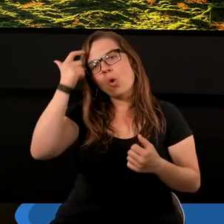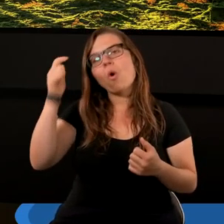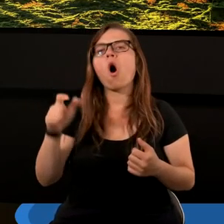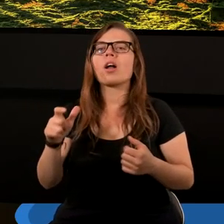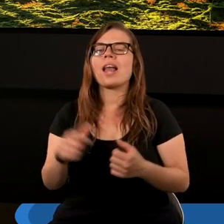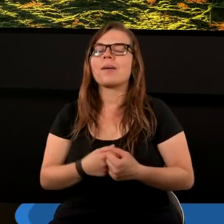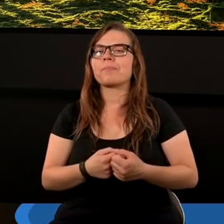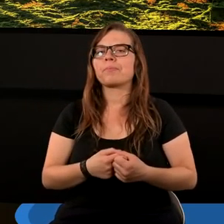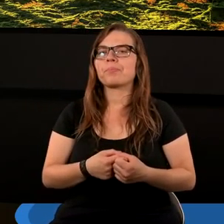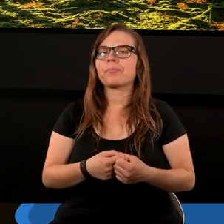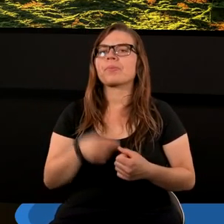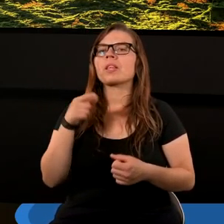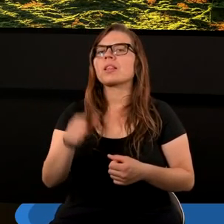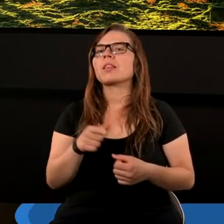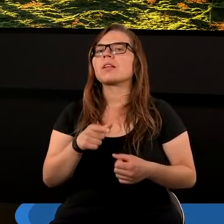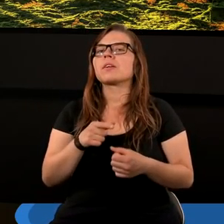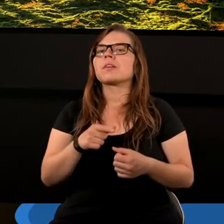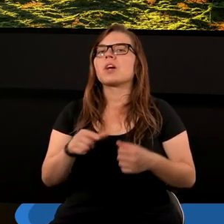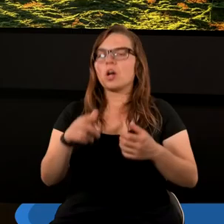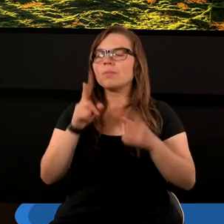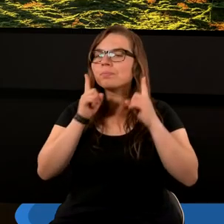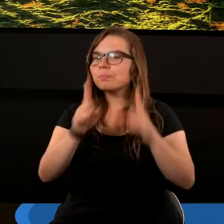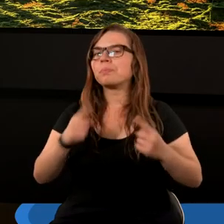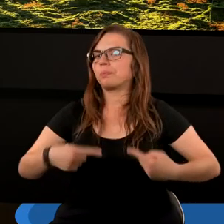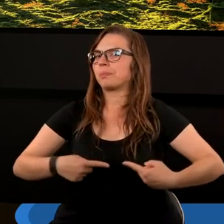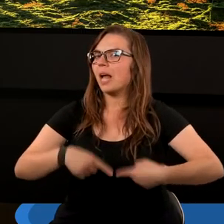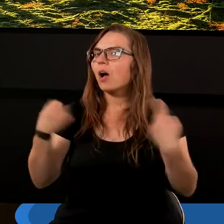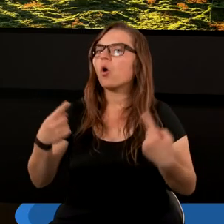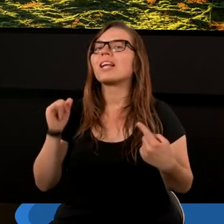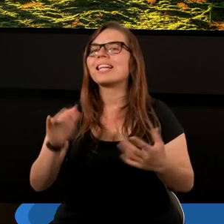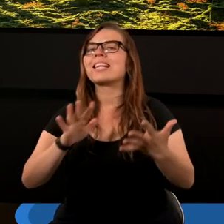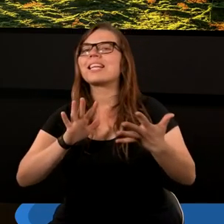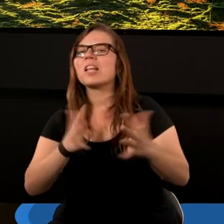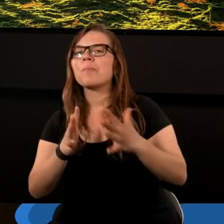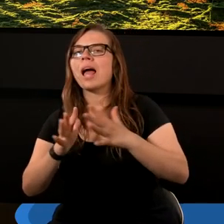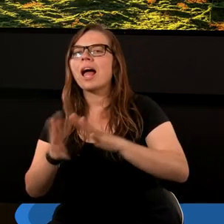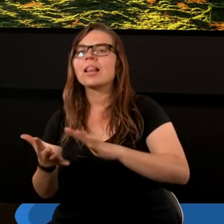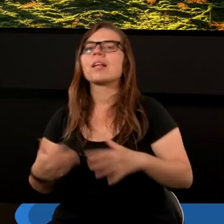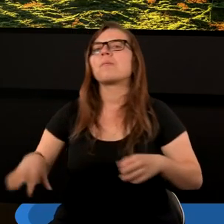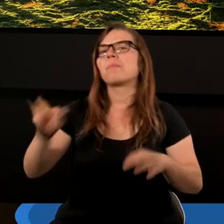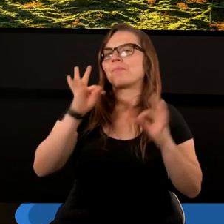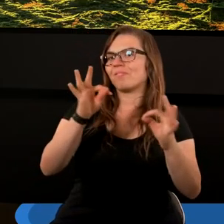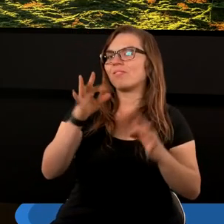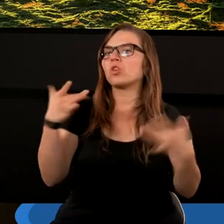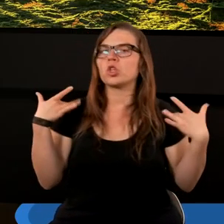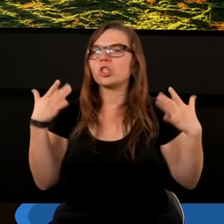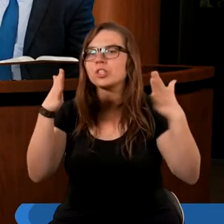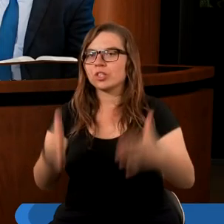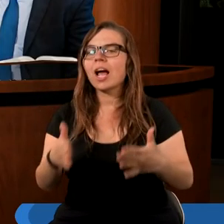rolę, jeśli chodzi o przekonanie i zmianę mojego życia.